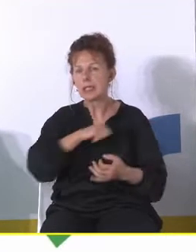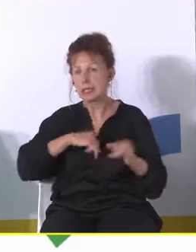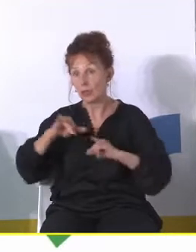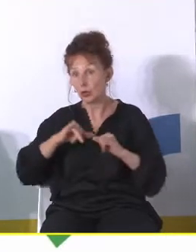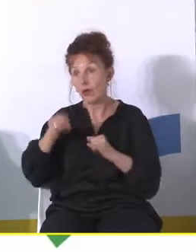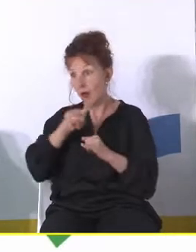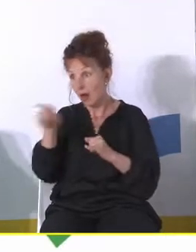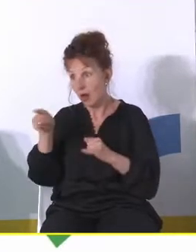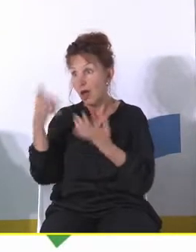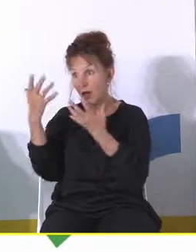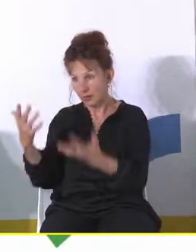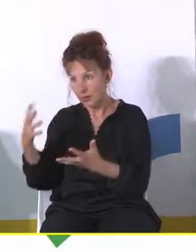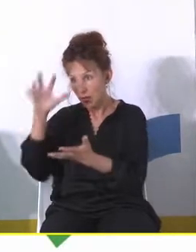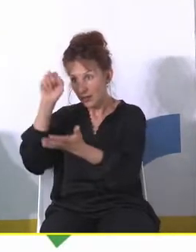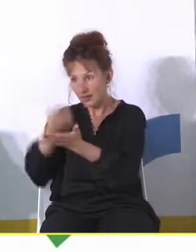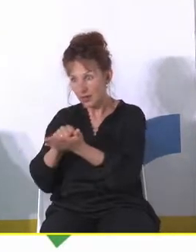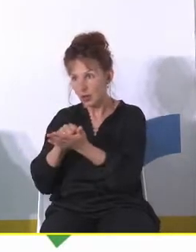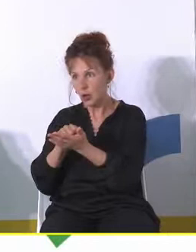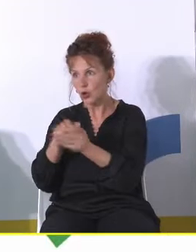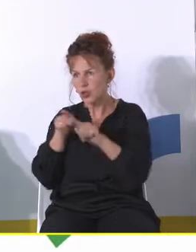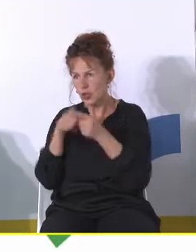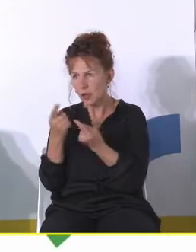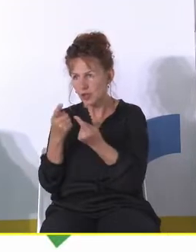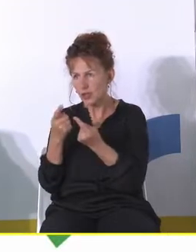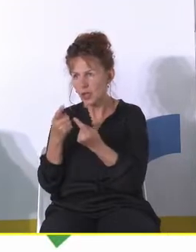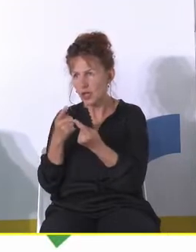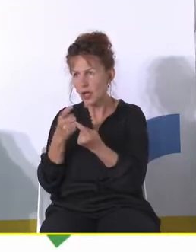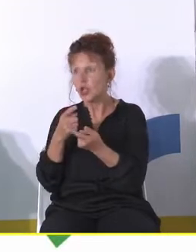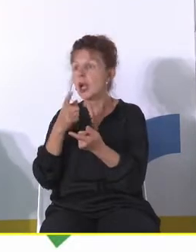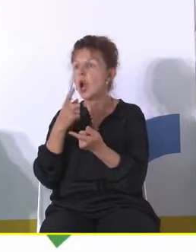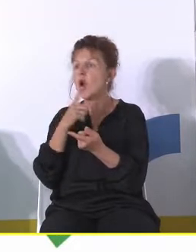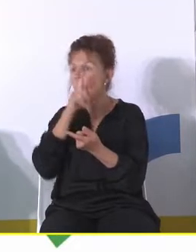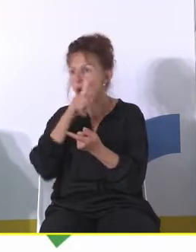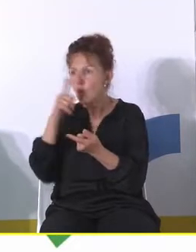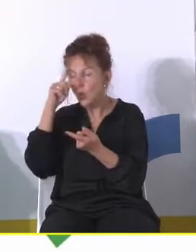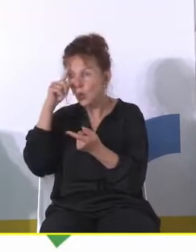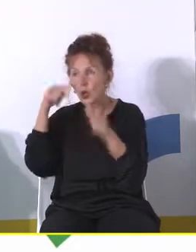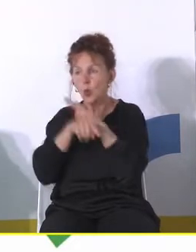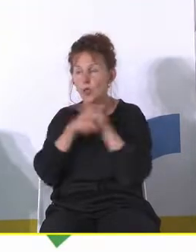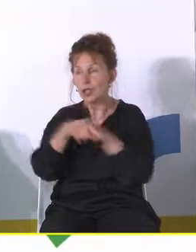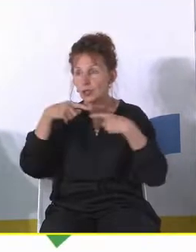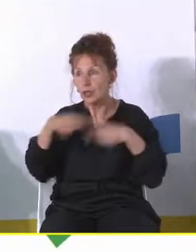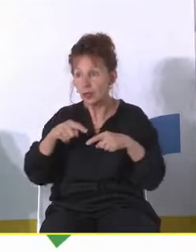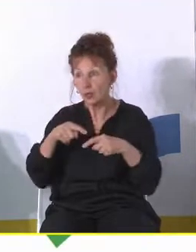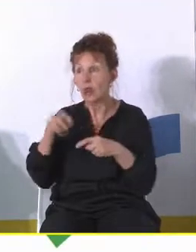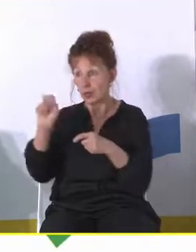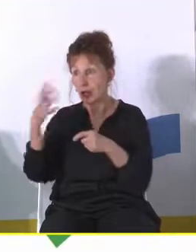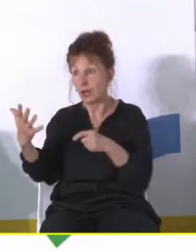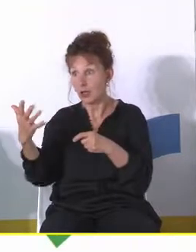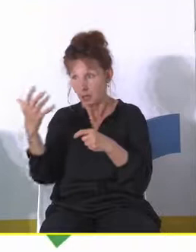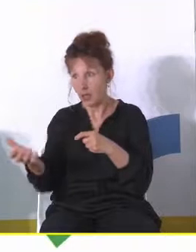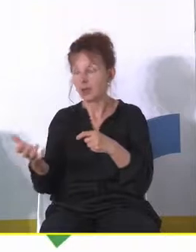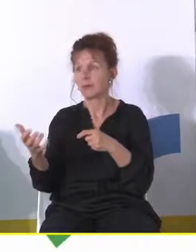chcecie zająć się działaniami, które spowodują, że się nie wyludnicie. Tak, chcemy. No to można